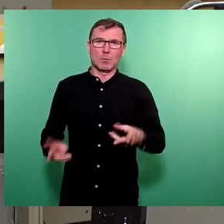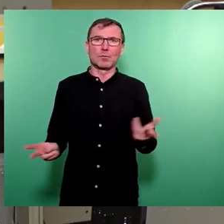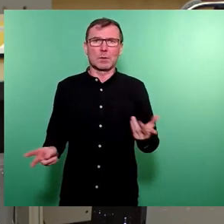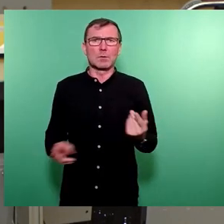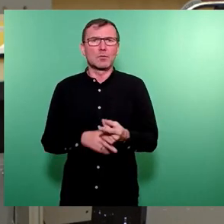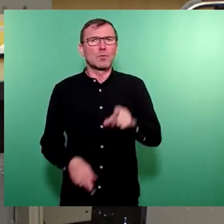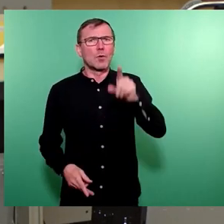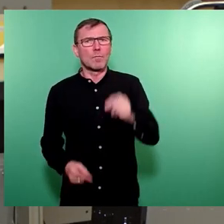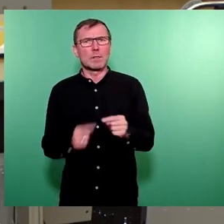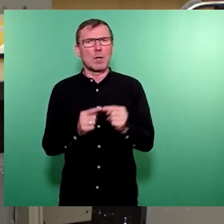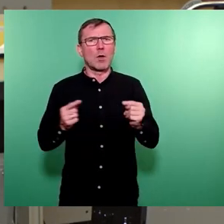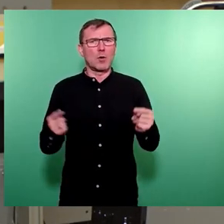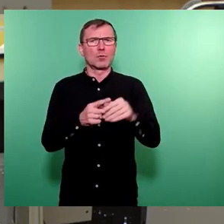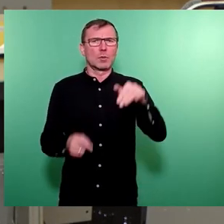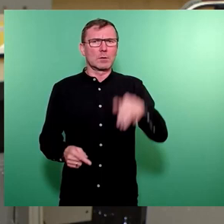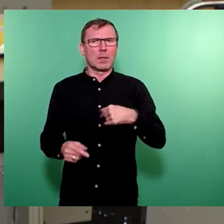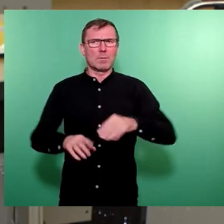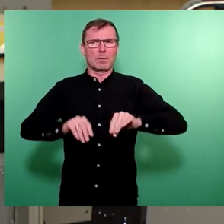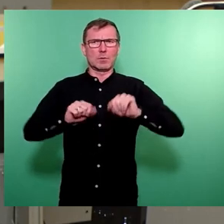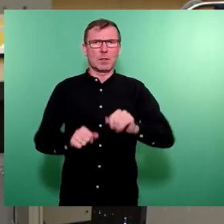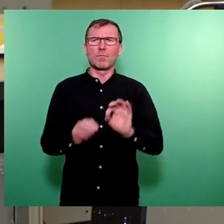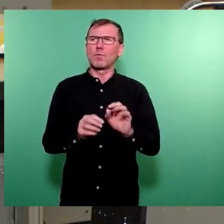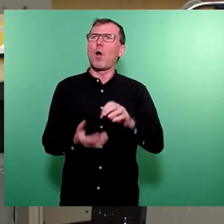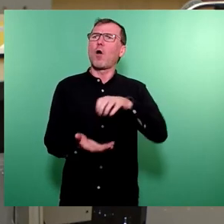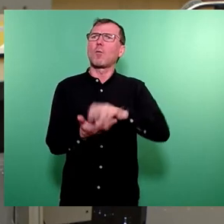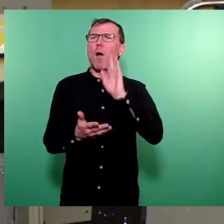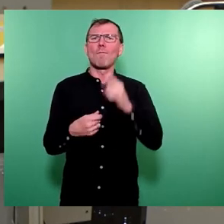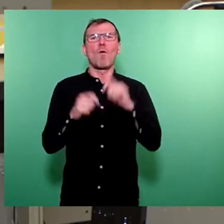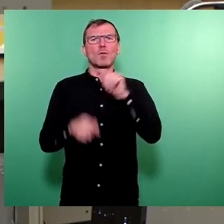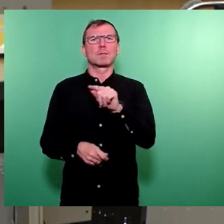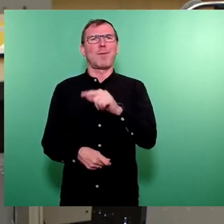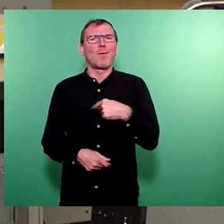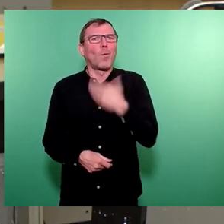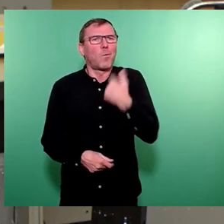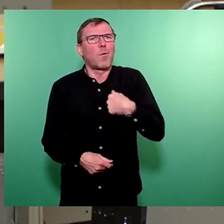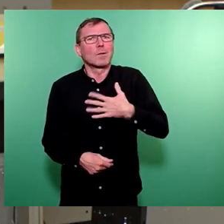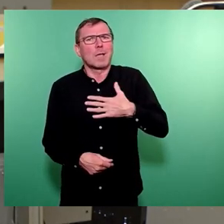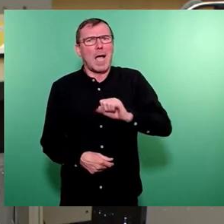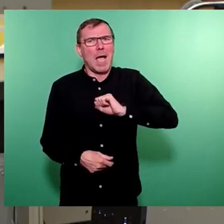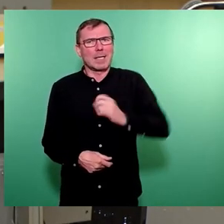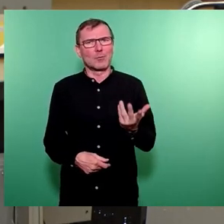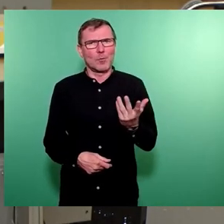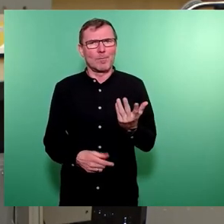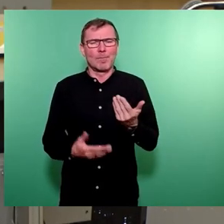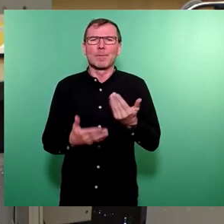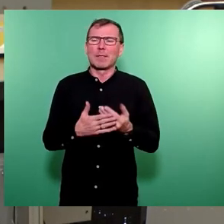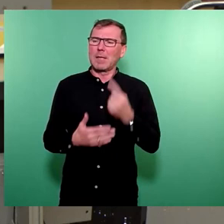wenige Grundstücke, die tatsächlich nutzbar sind für den kommunalen Wohnungsbau, gehören. Und deswegen ist es auch in der momentanen Zeit, wo es schwierig ist,